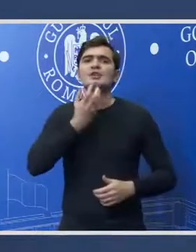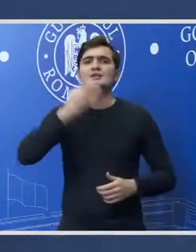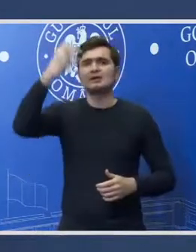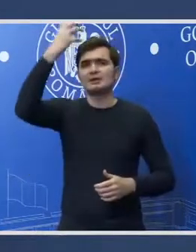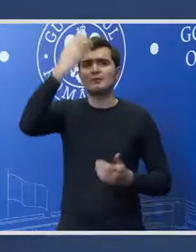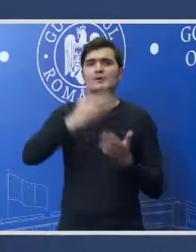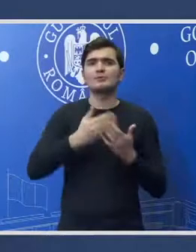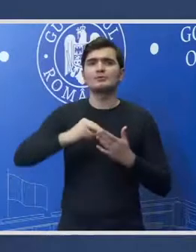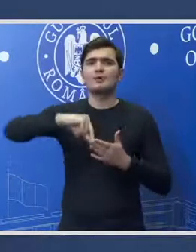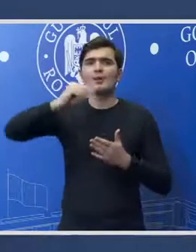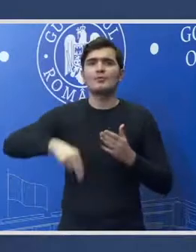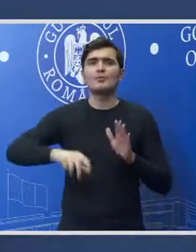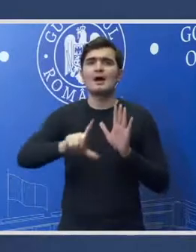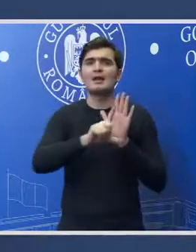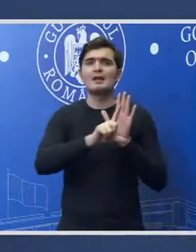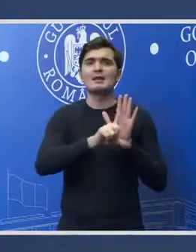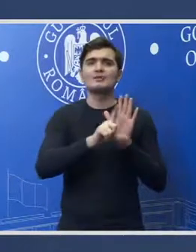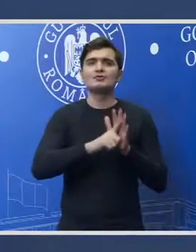pentru 2021.